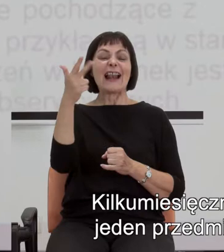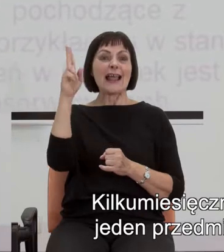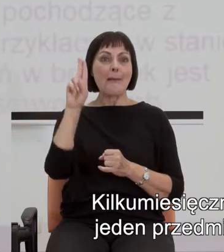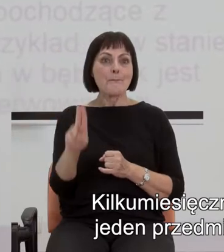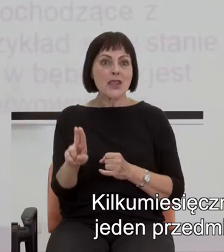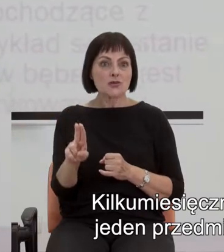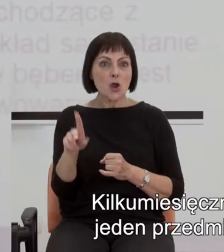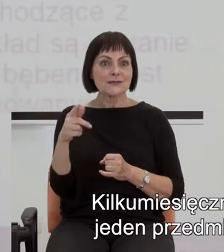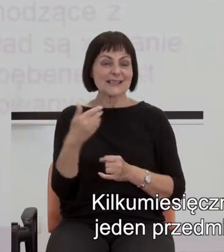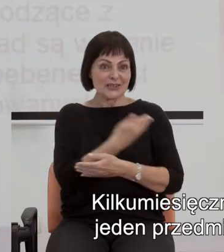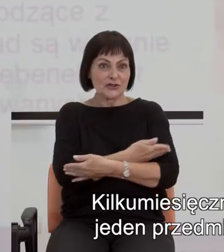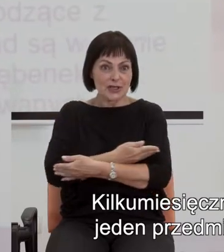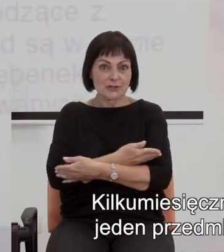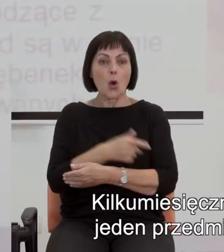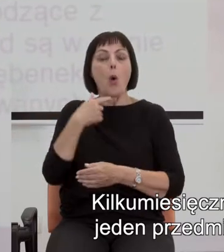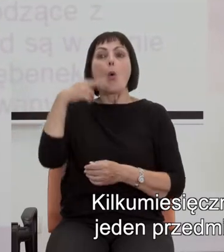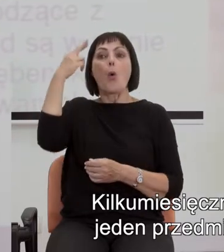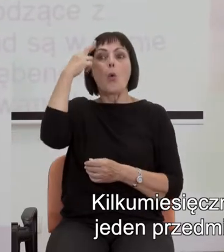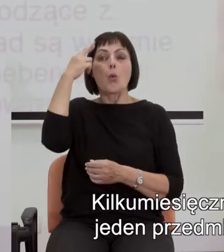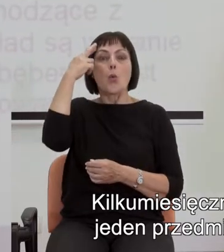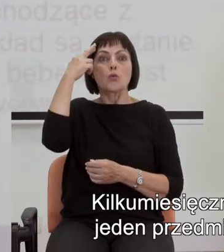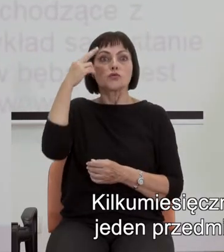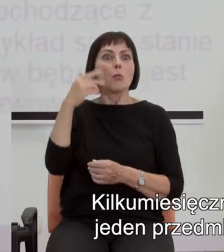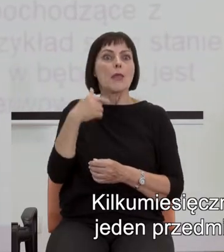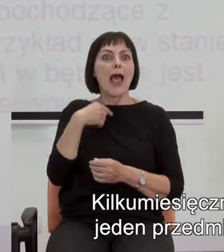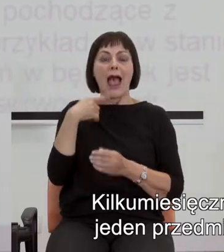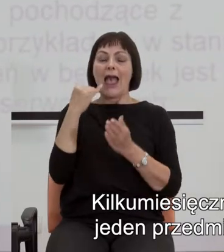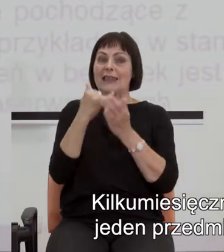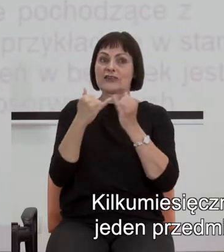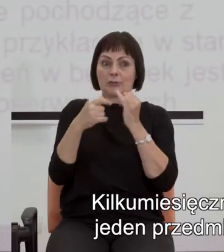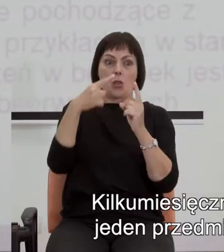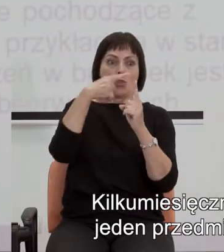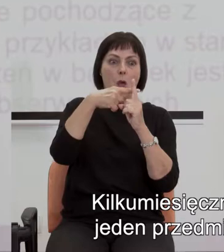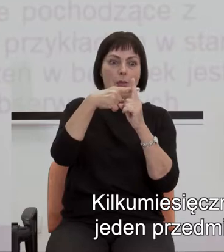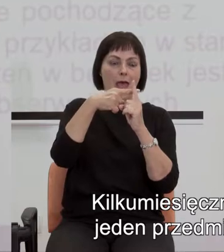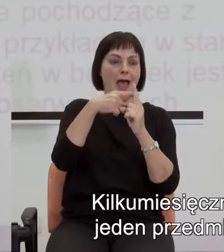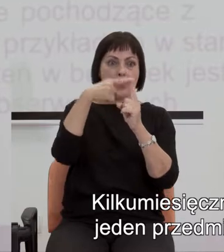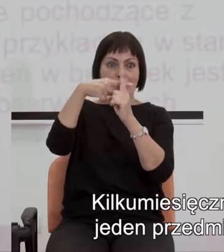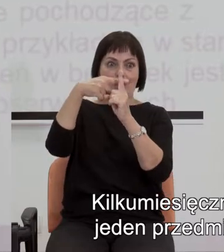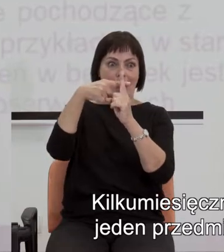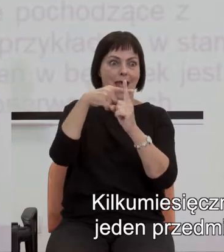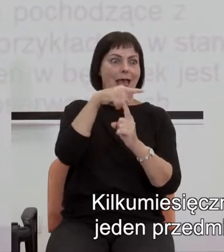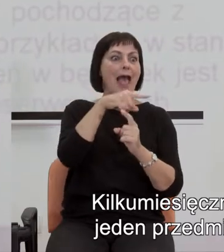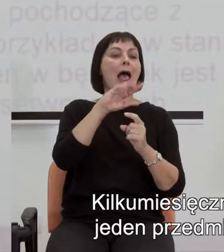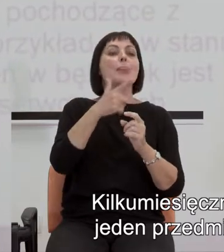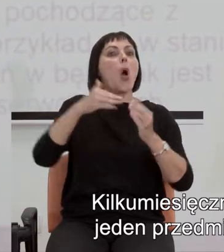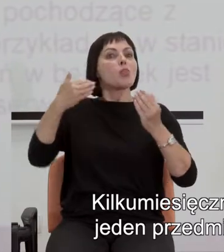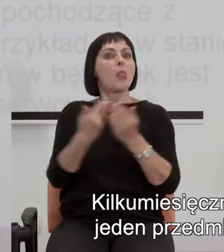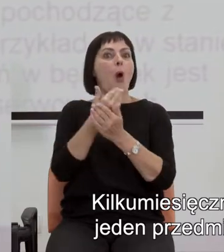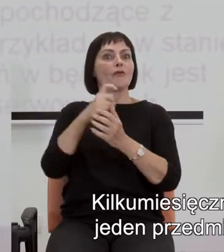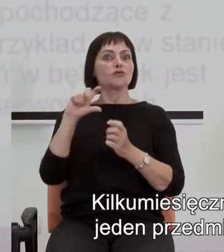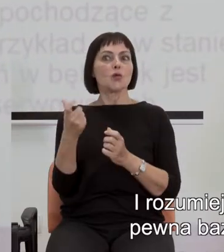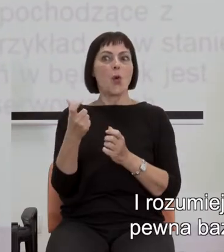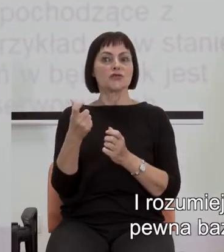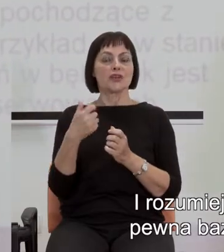są w stanie zrozumieć, że jeśli dodamy jeden przedmiot do drugiego to powstanie jakaś nowa całość i